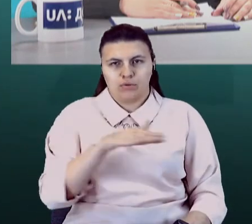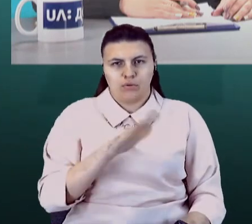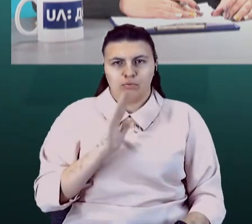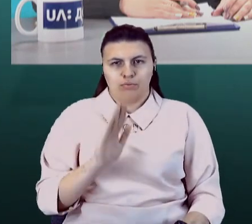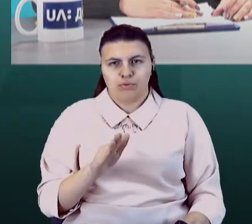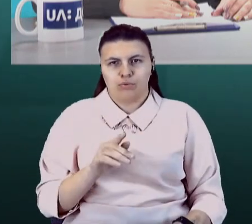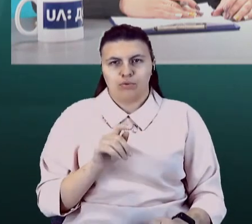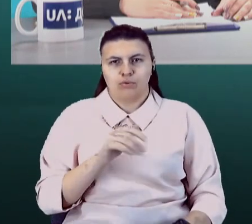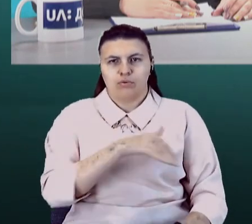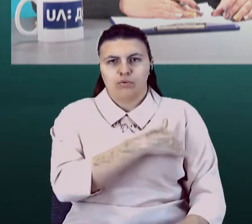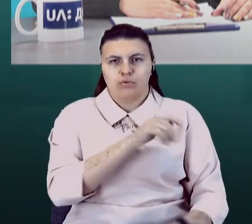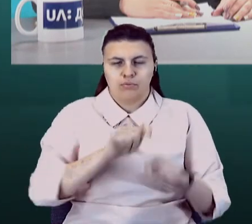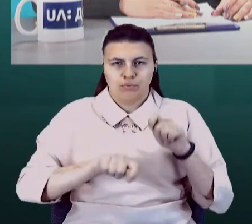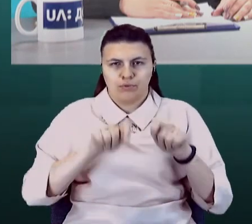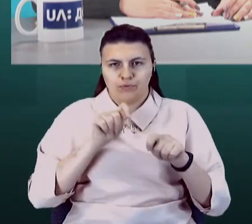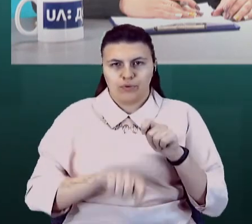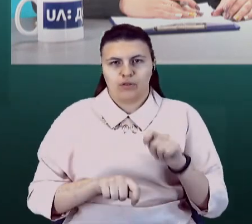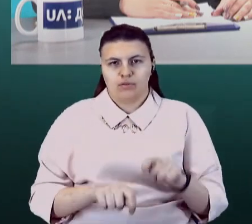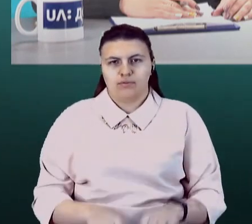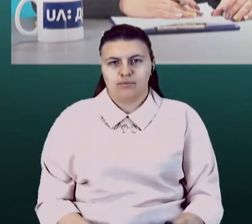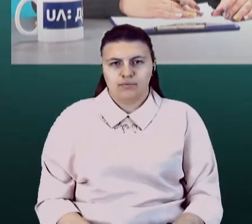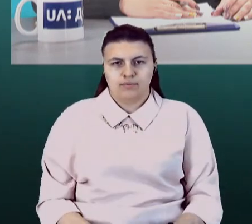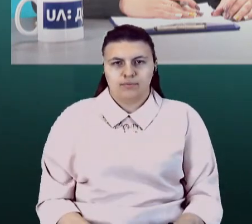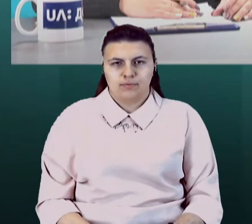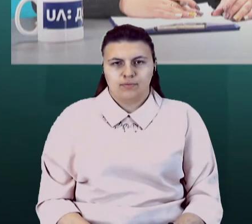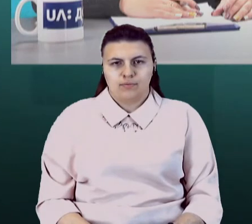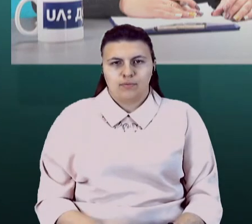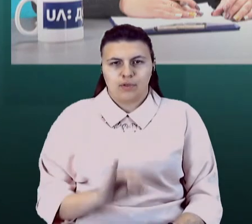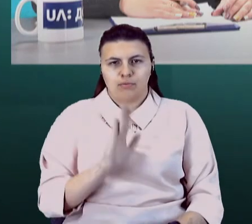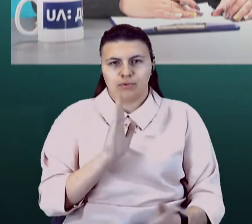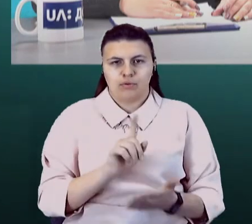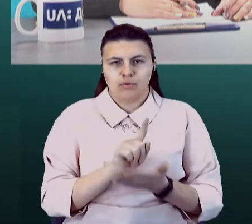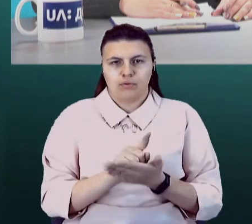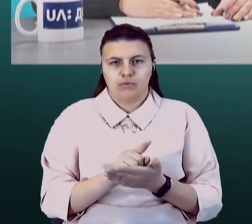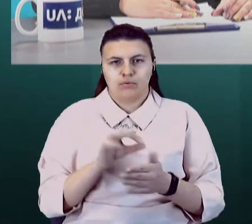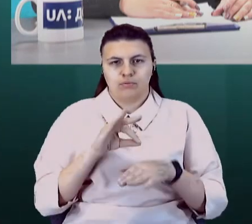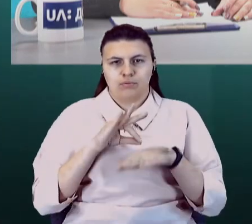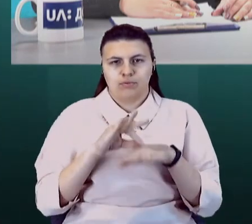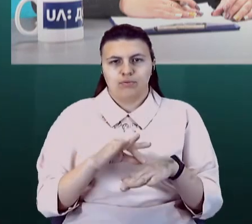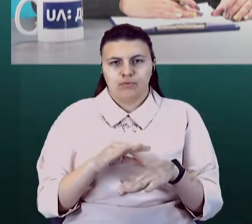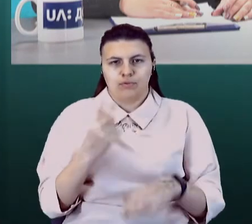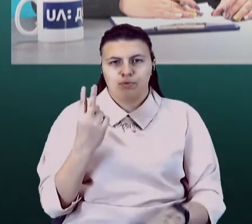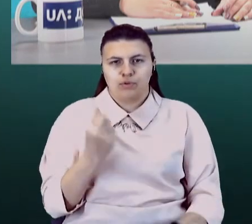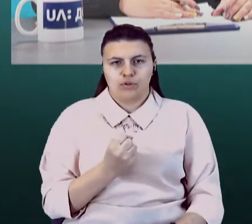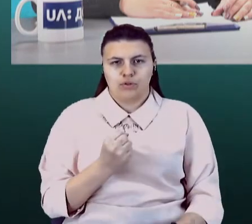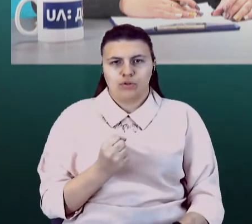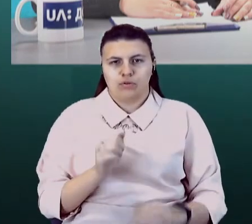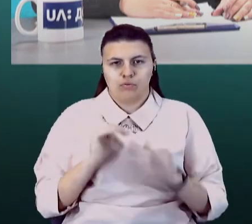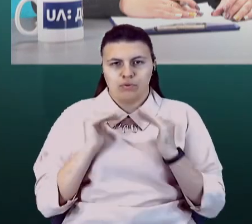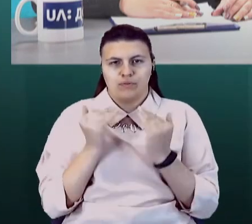температурний скринінг і будуть зобов'язані проходити двотижневу обсервацію.